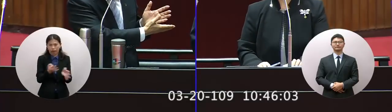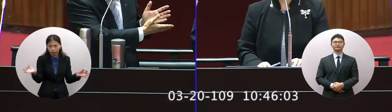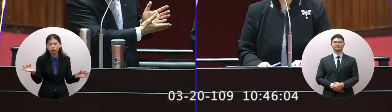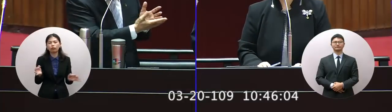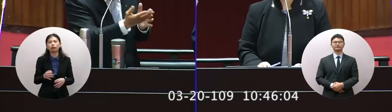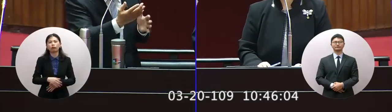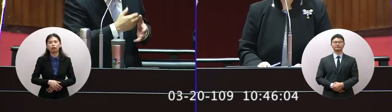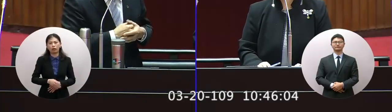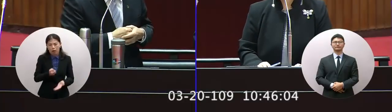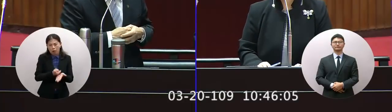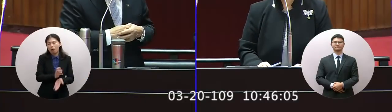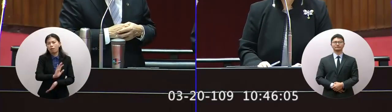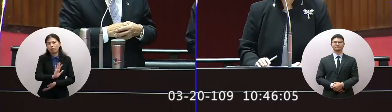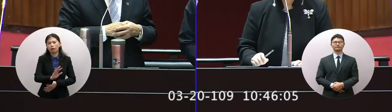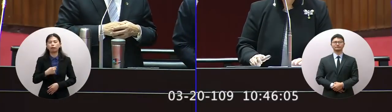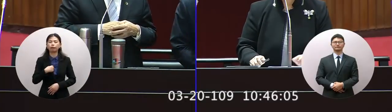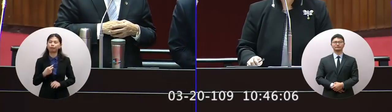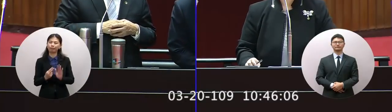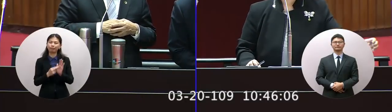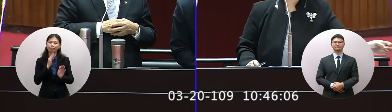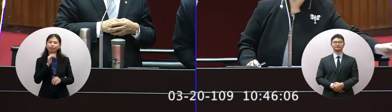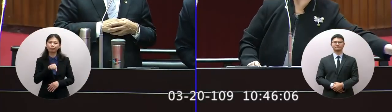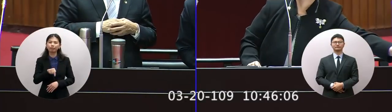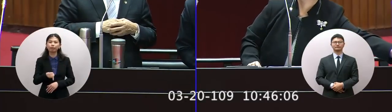我這裡部長最多給您說明一下